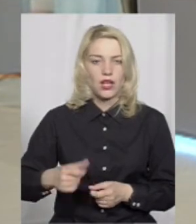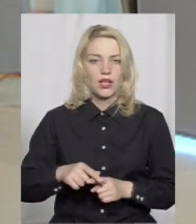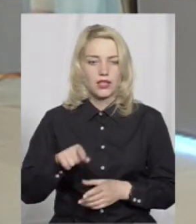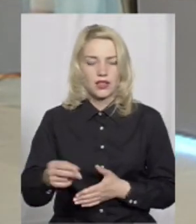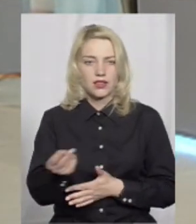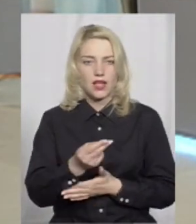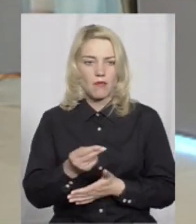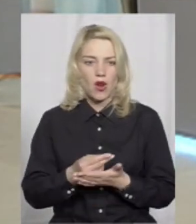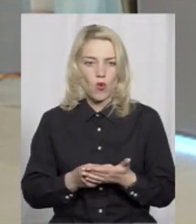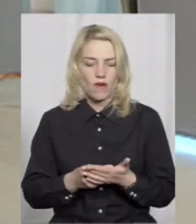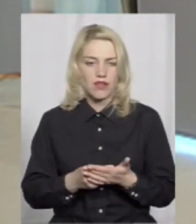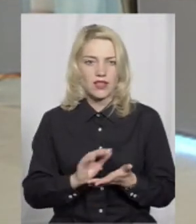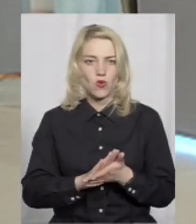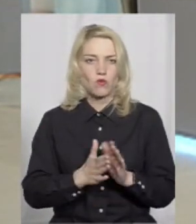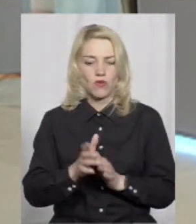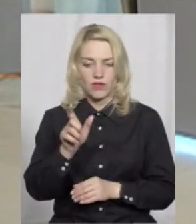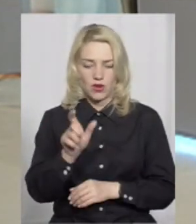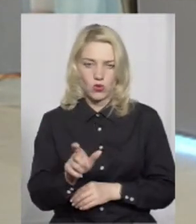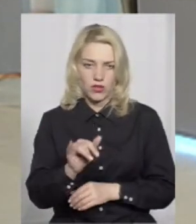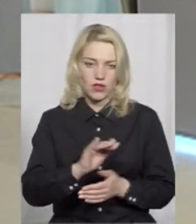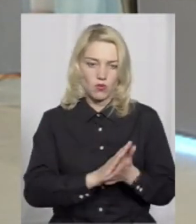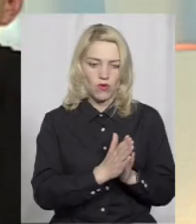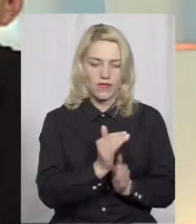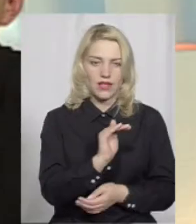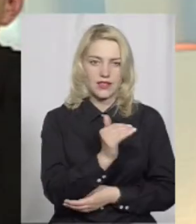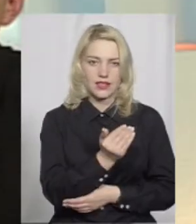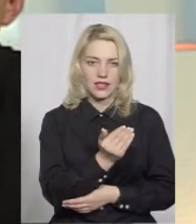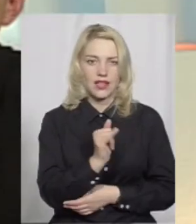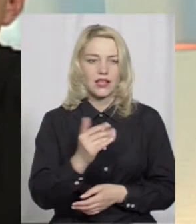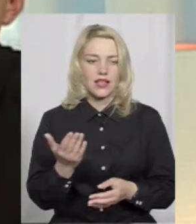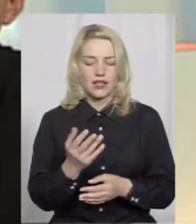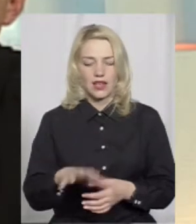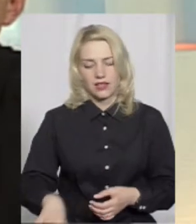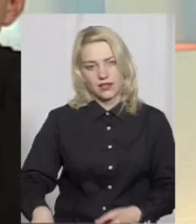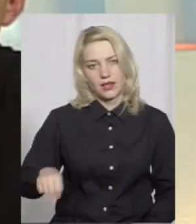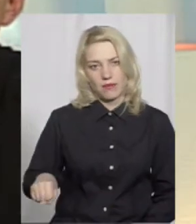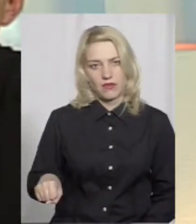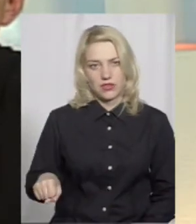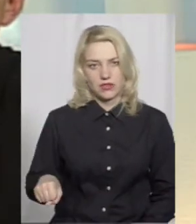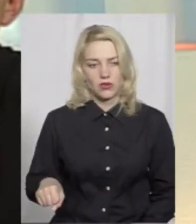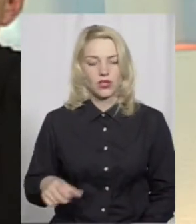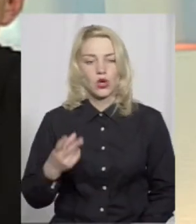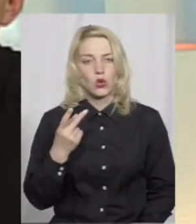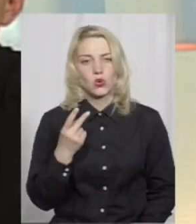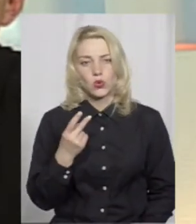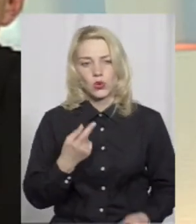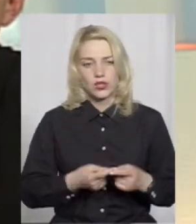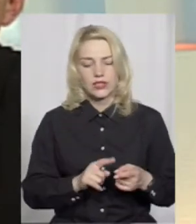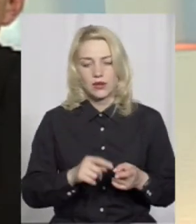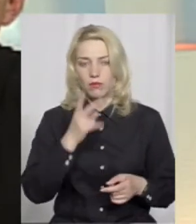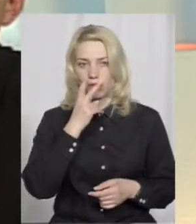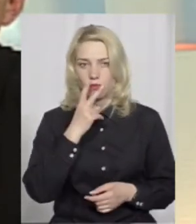намальована умовний чоловічок і умовна дитина, які тримаються за руку. Другий надпис – це